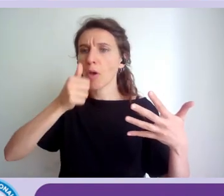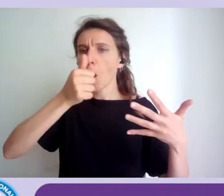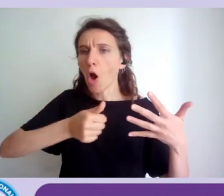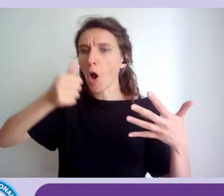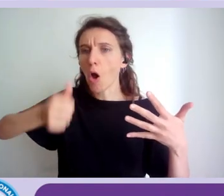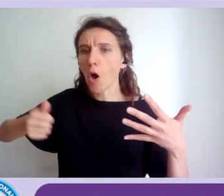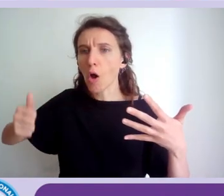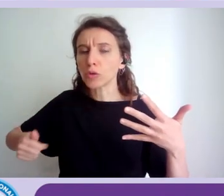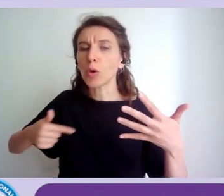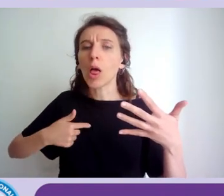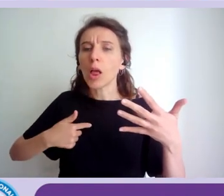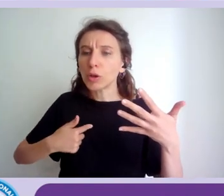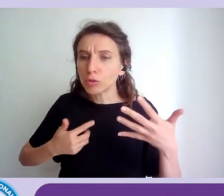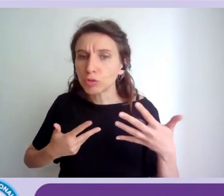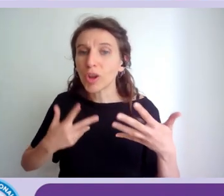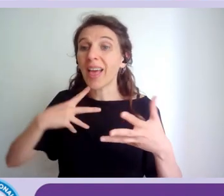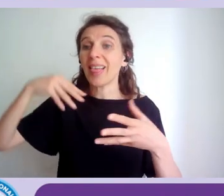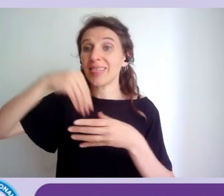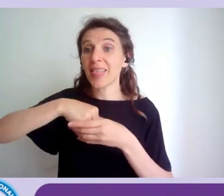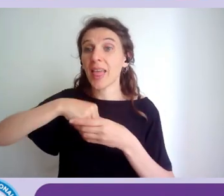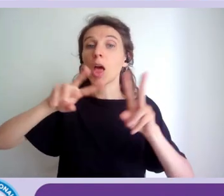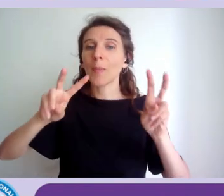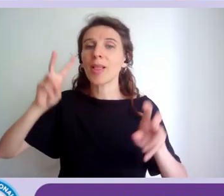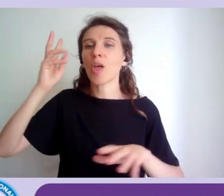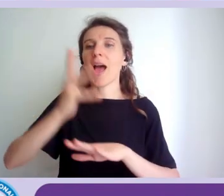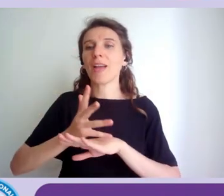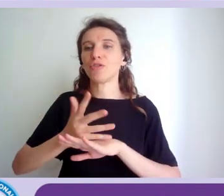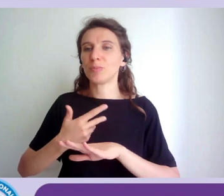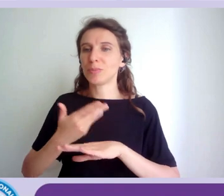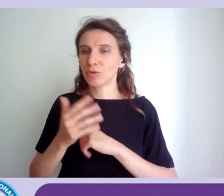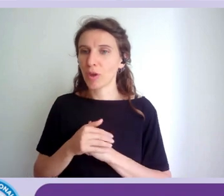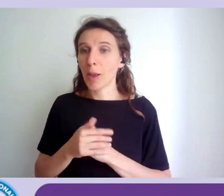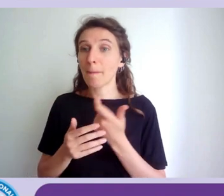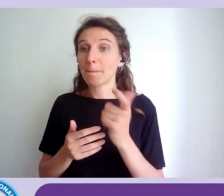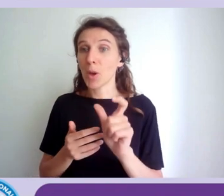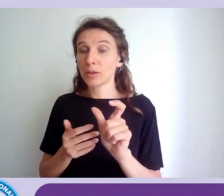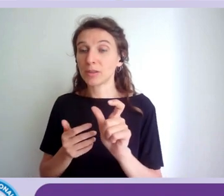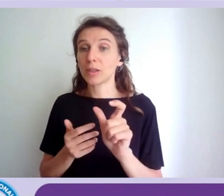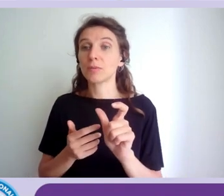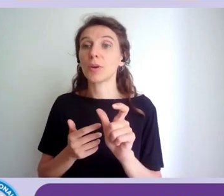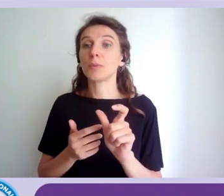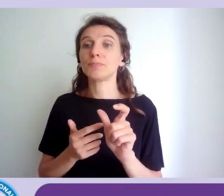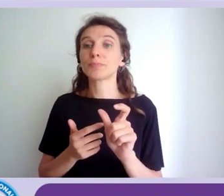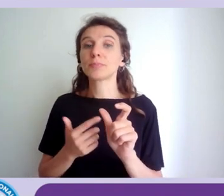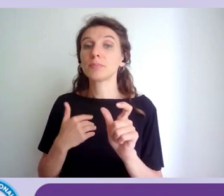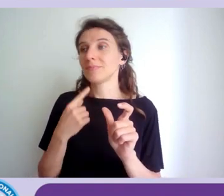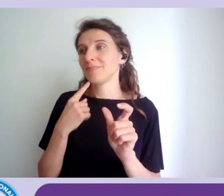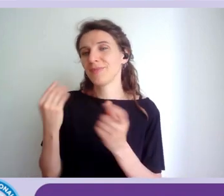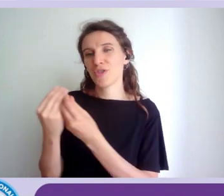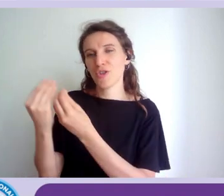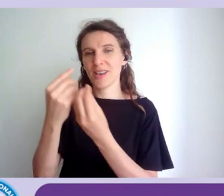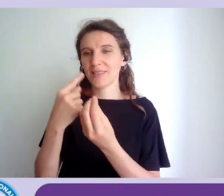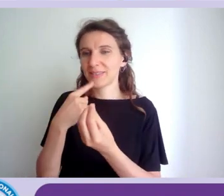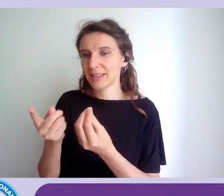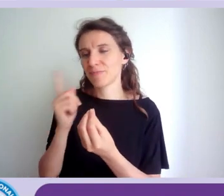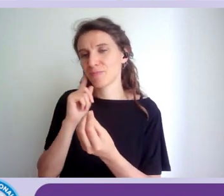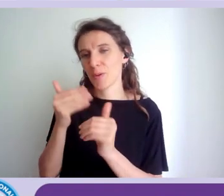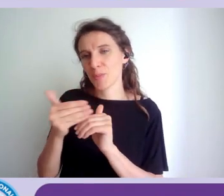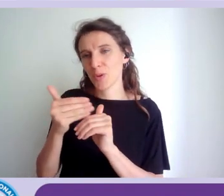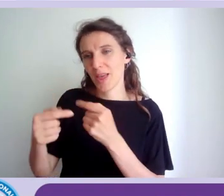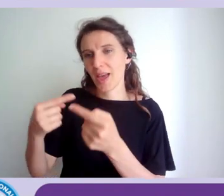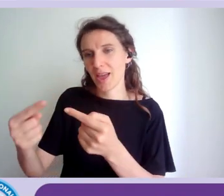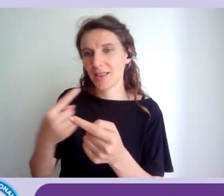hanno tutte all'interno il tema dell'accessibilità perché come vi dicevo come vi diranno i miei colleghi successivamente al mio